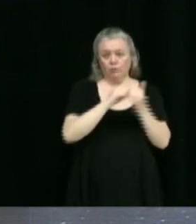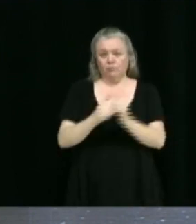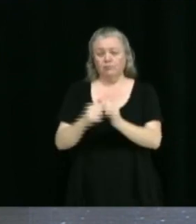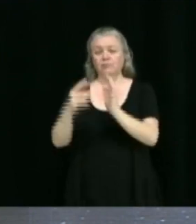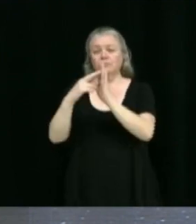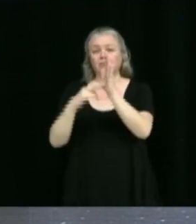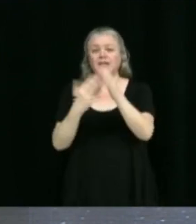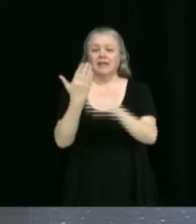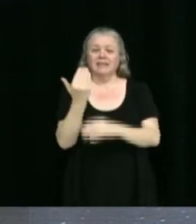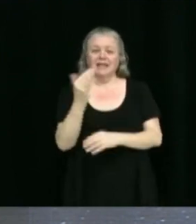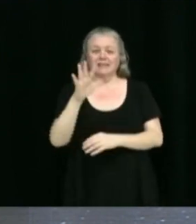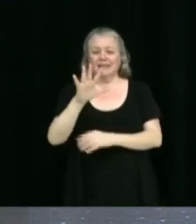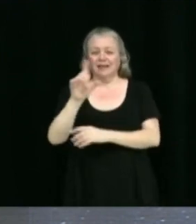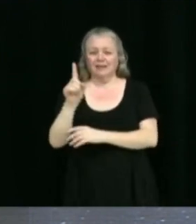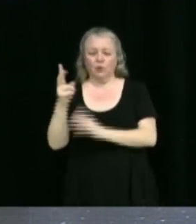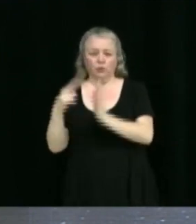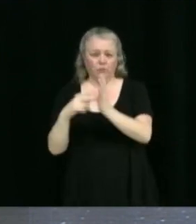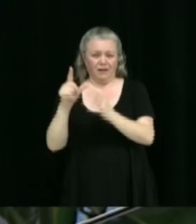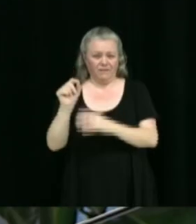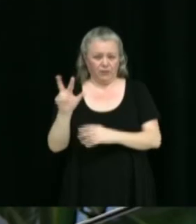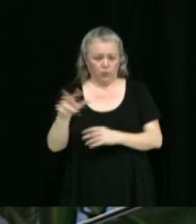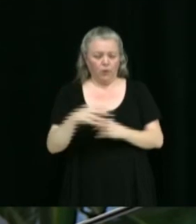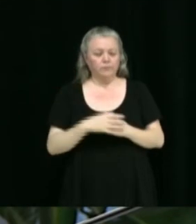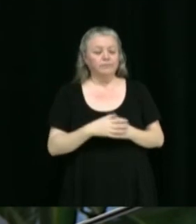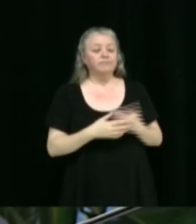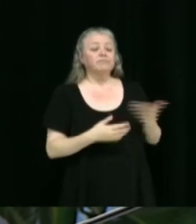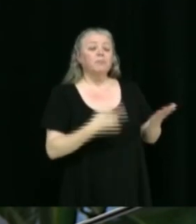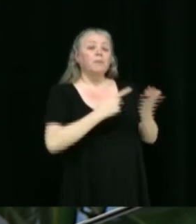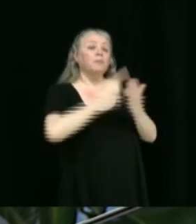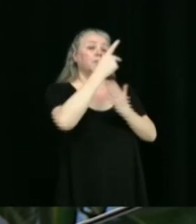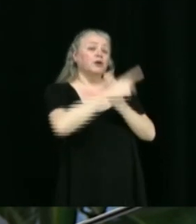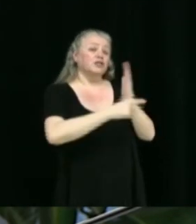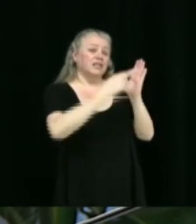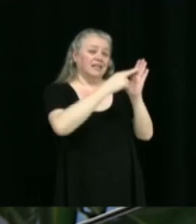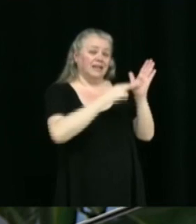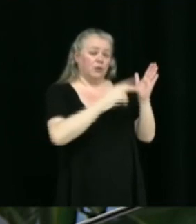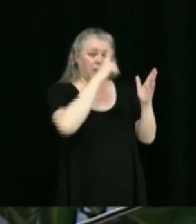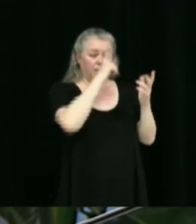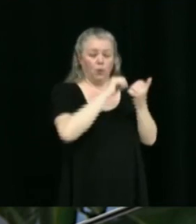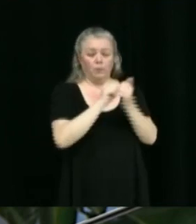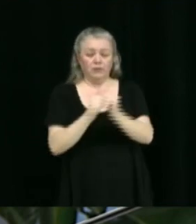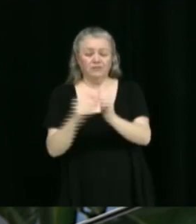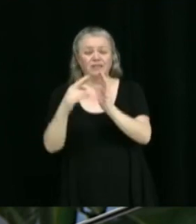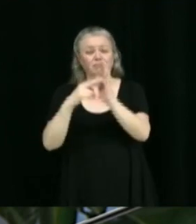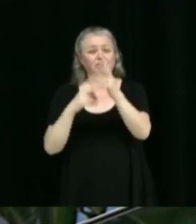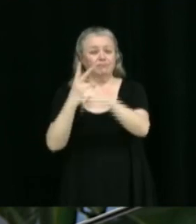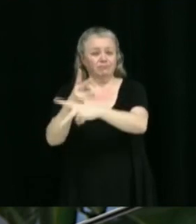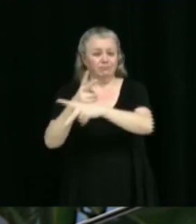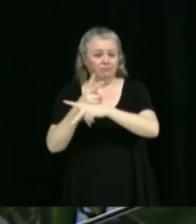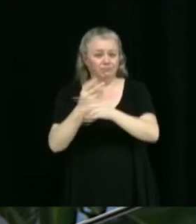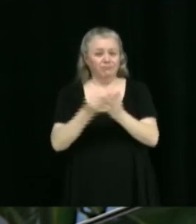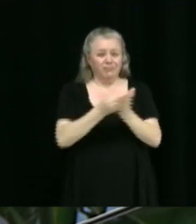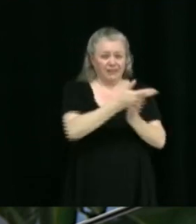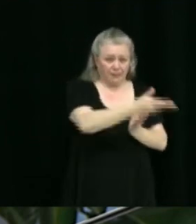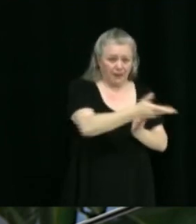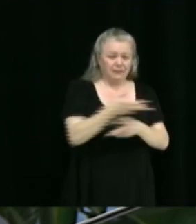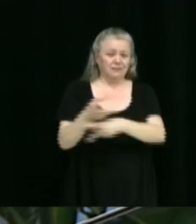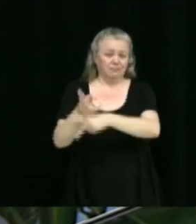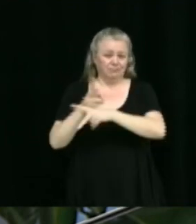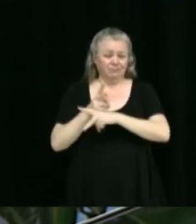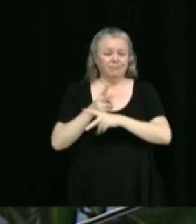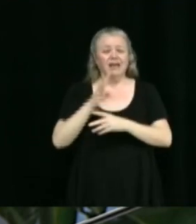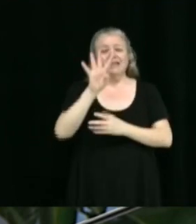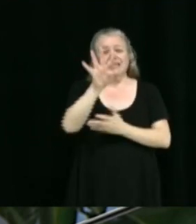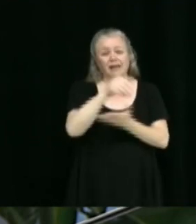15,51,2023. Il s'agit d'un projet de règlement modifiant le règlement d'emprunt décrétant une dépense et un emprunt de 4